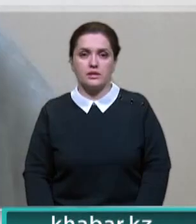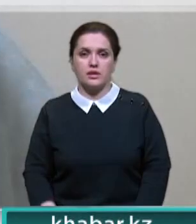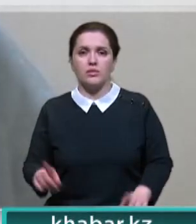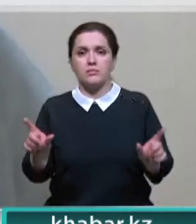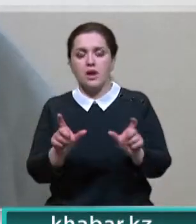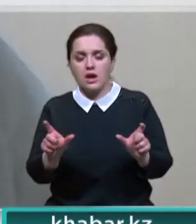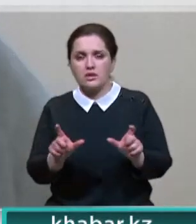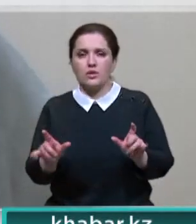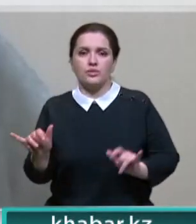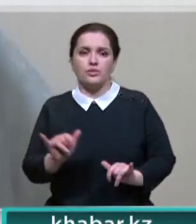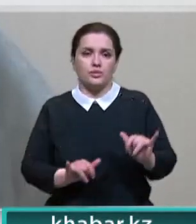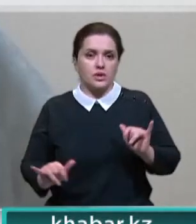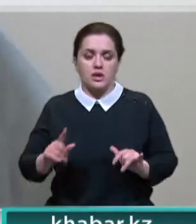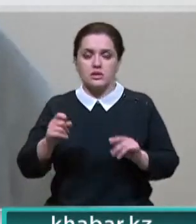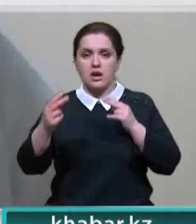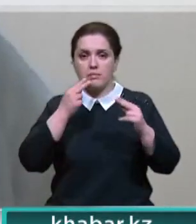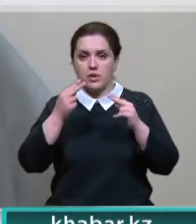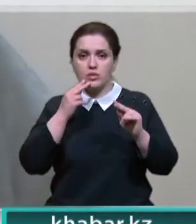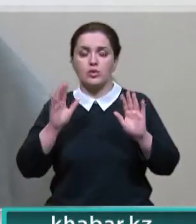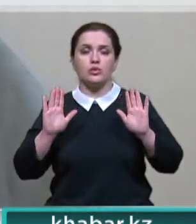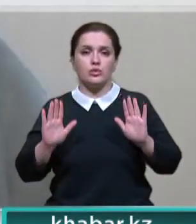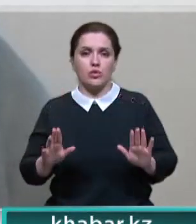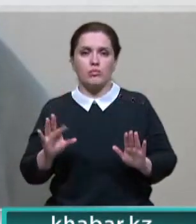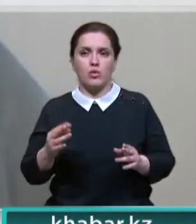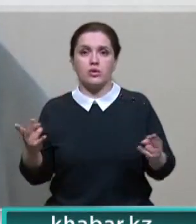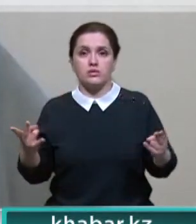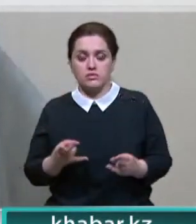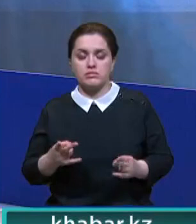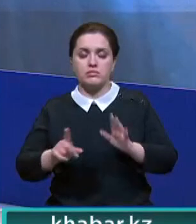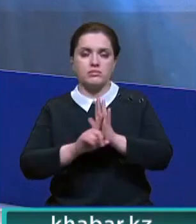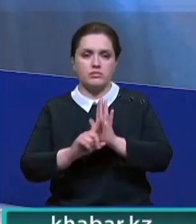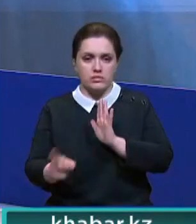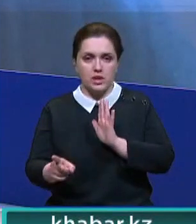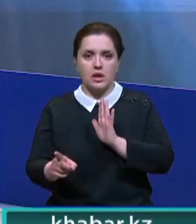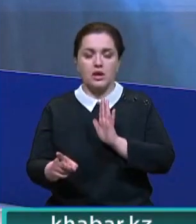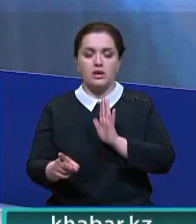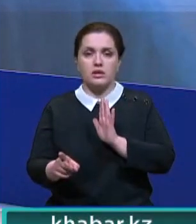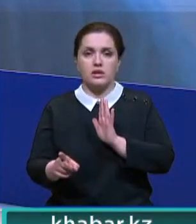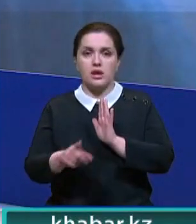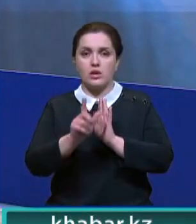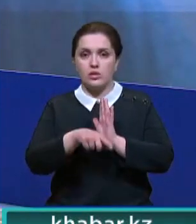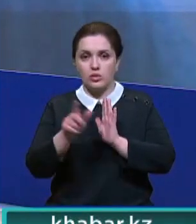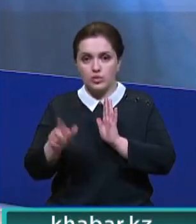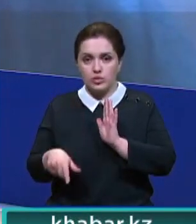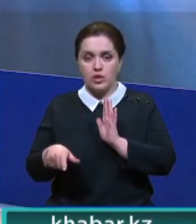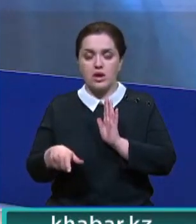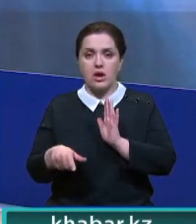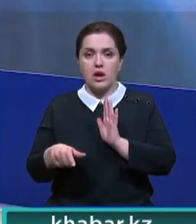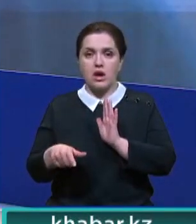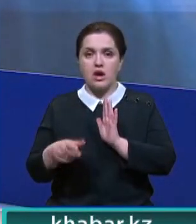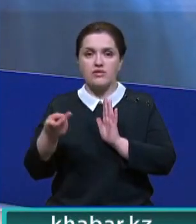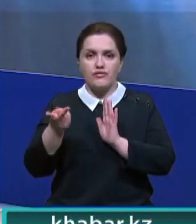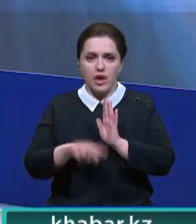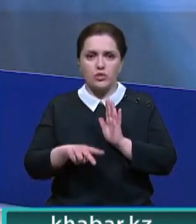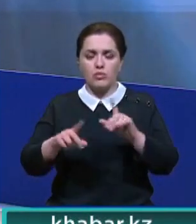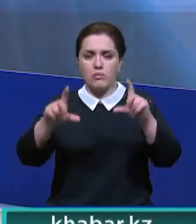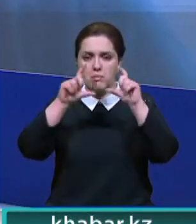супермаркеты или куда-нибудь за продуктами тоже только по необходимости ходим. Люди двойную маску носят,